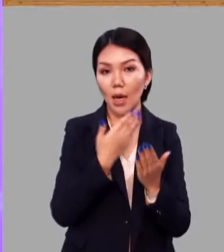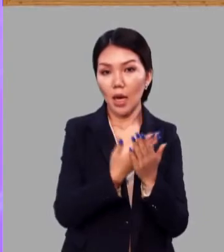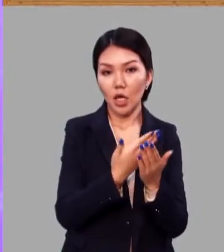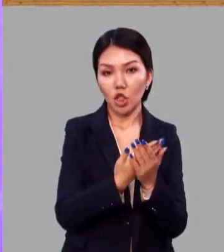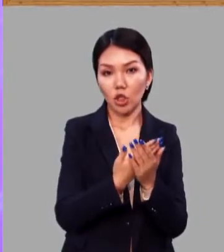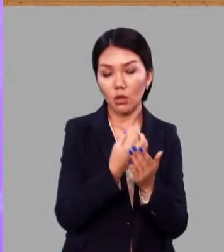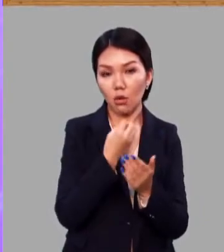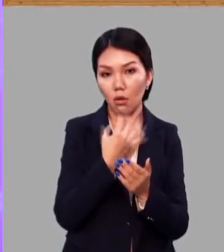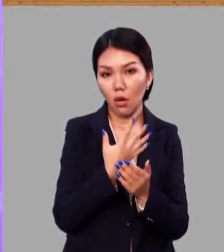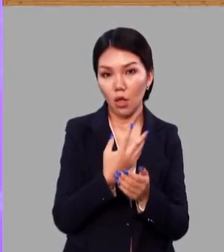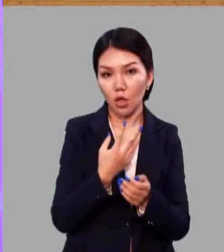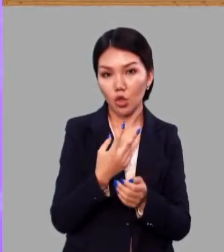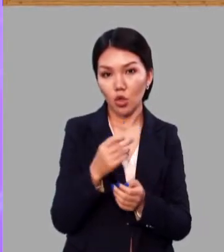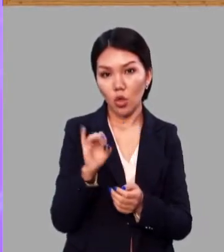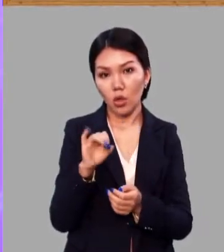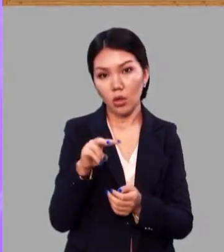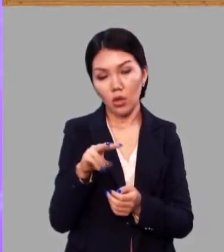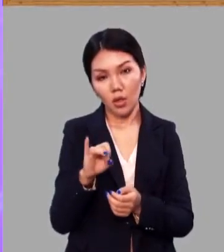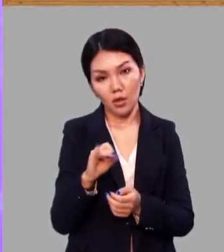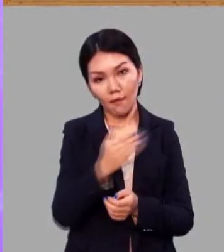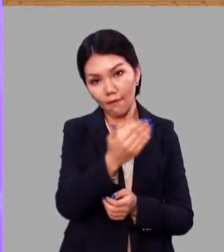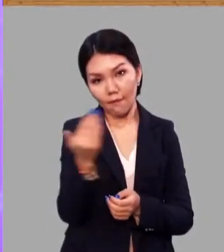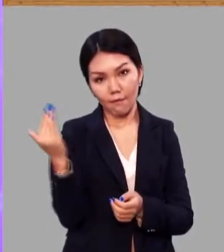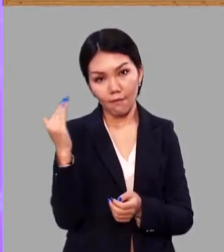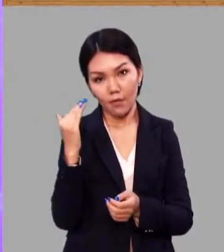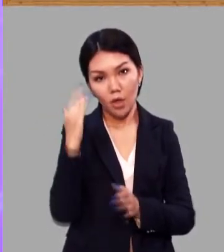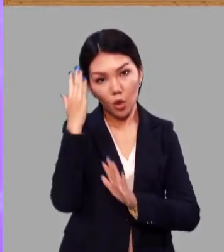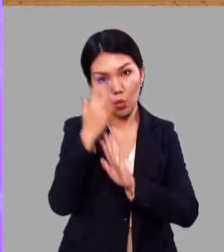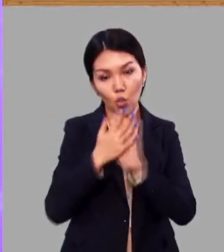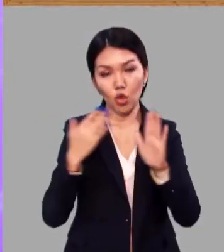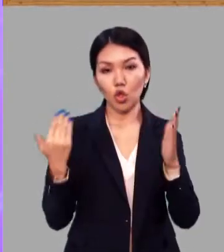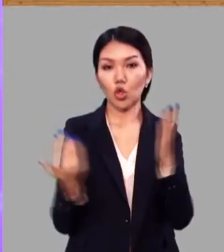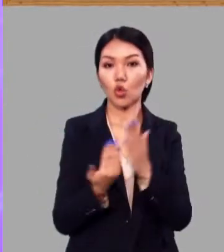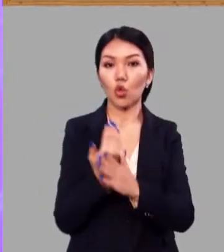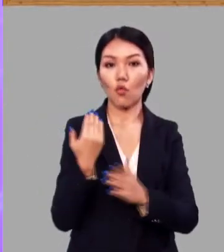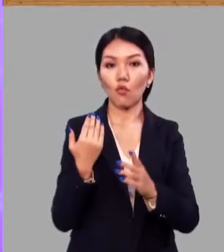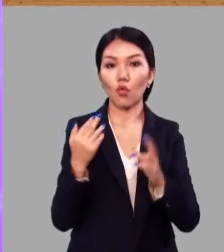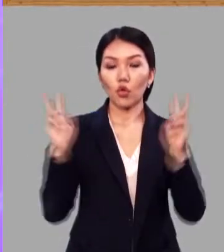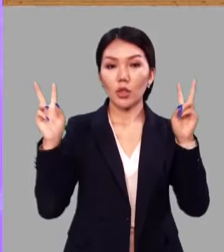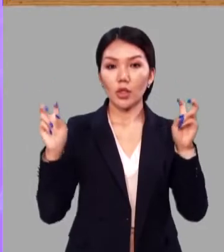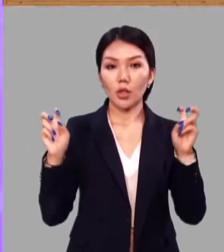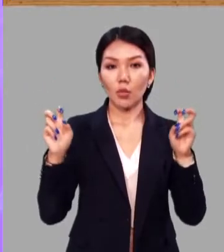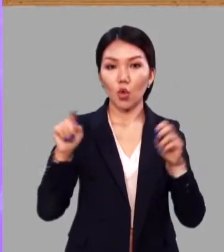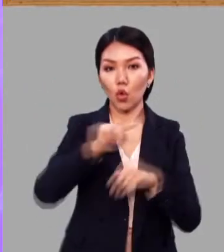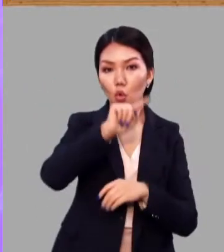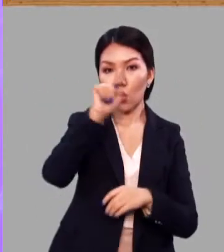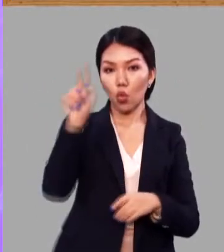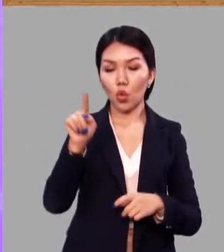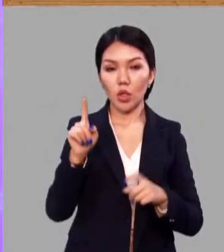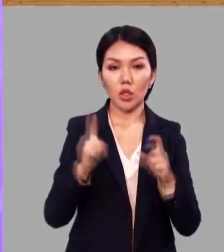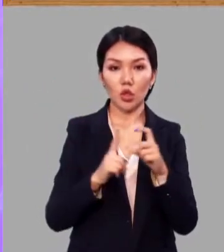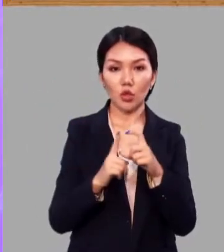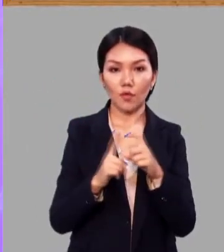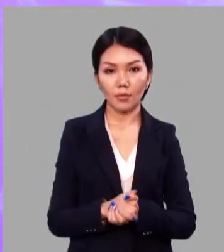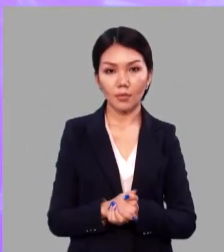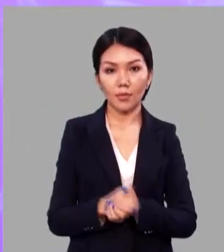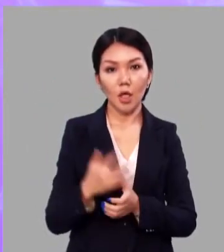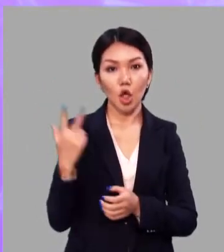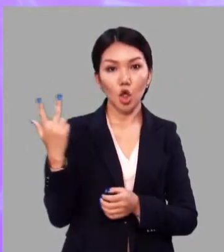нам покажет, хорошо ли вы усвоили новую тему – корень слова.